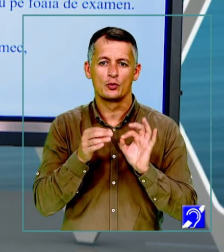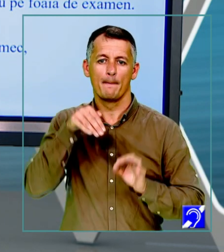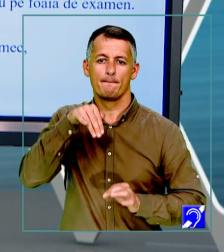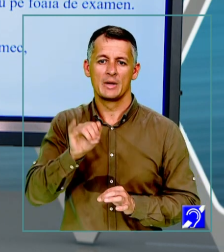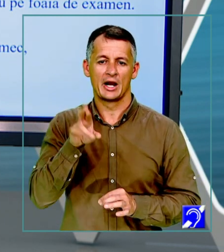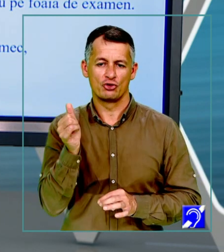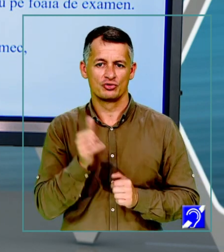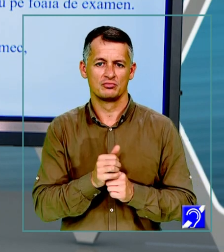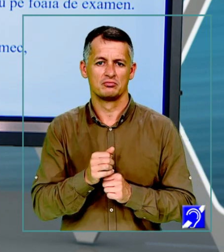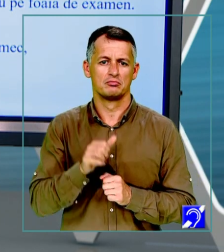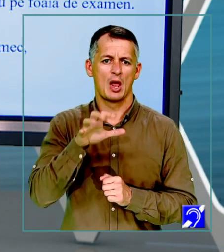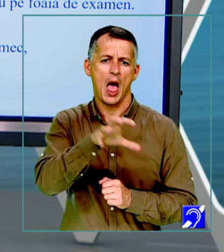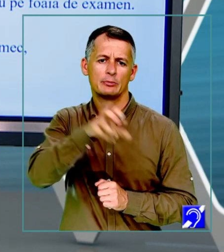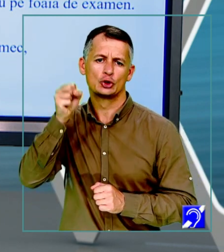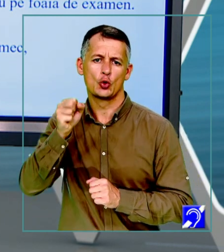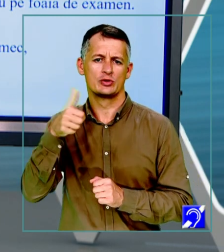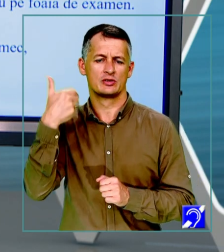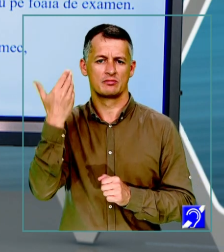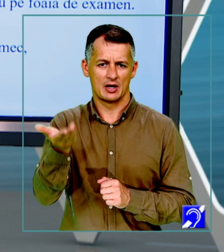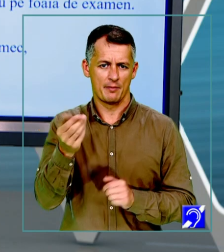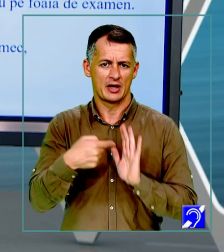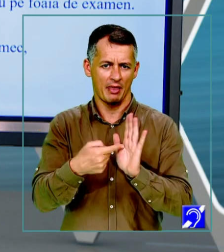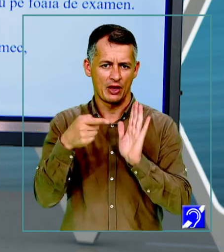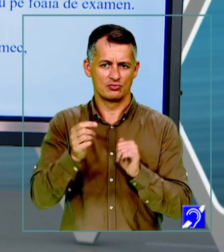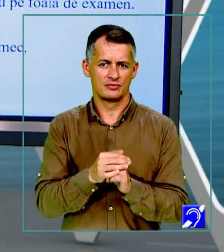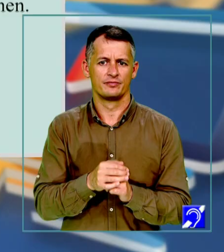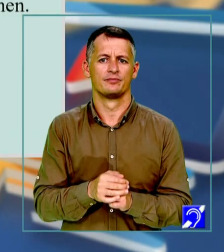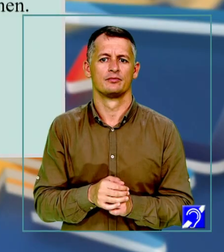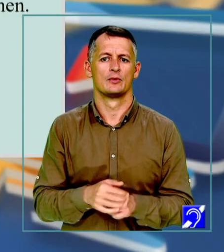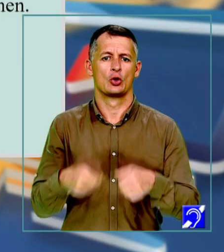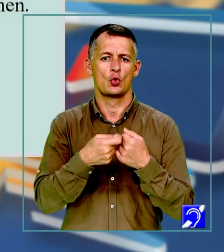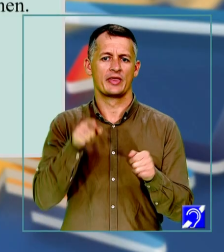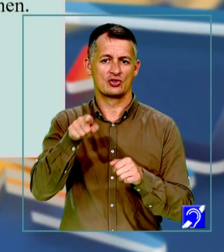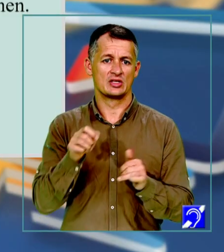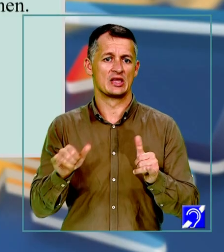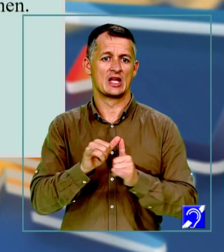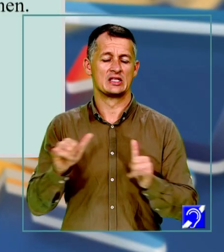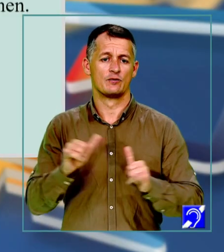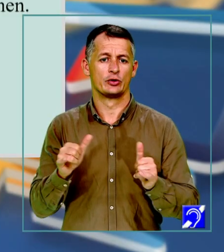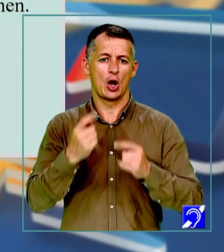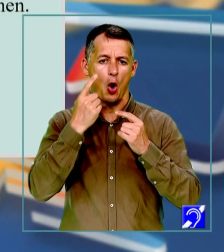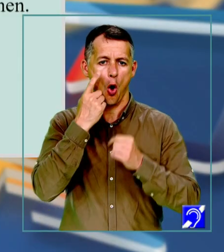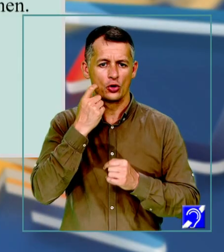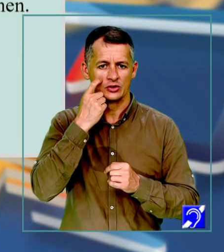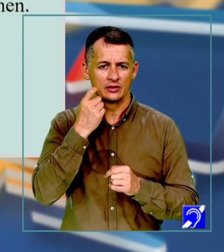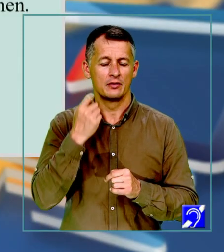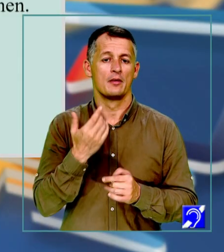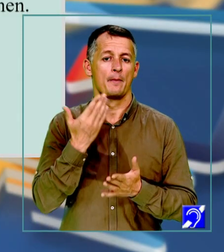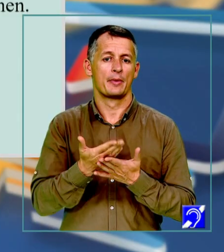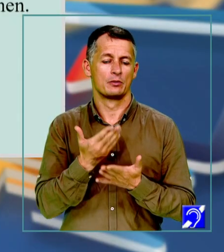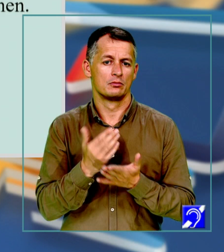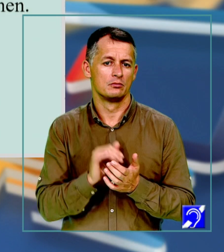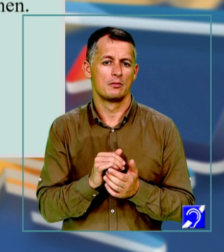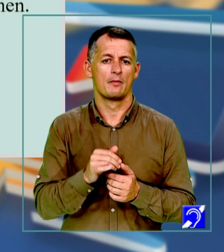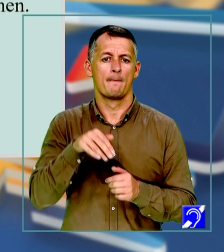Eu vi l-am extras aici, ca să vă fie mai ușor. Contextul este, următorul. Toate acestea dezvoltă curiozitatea față de